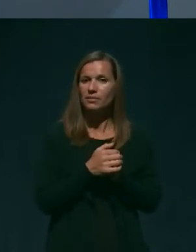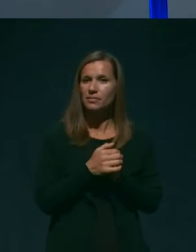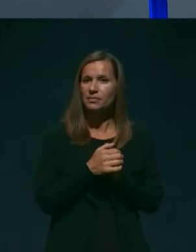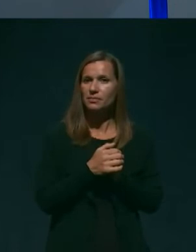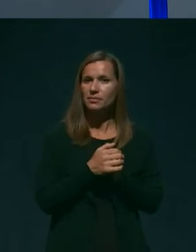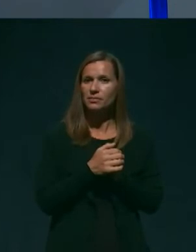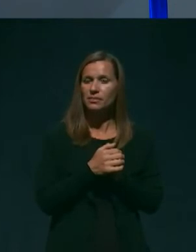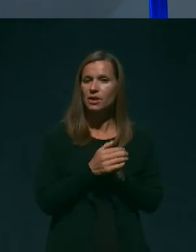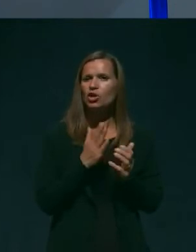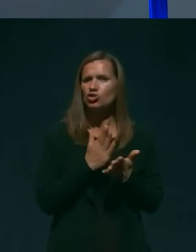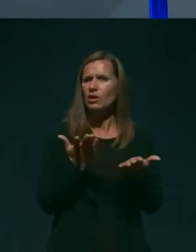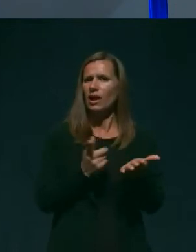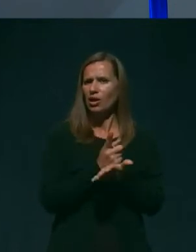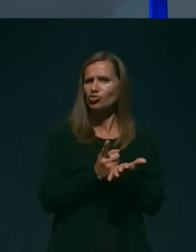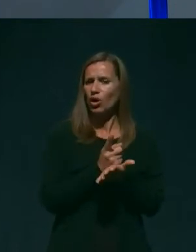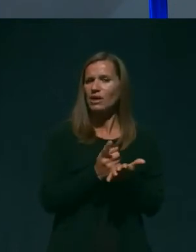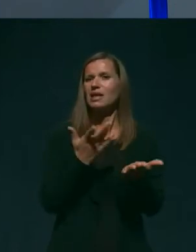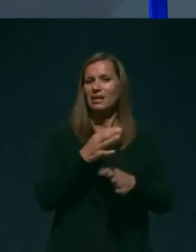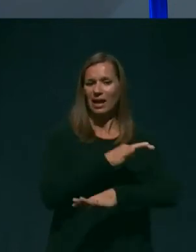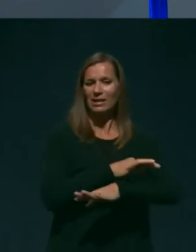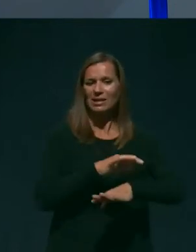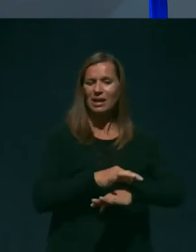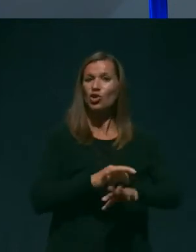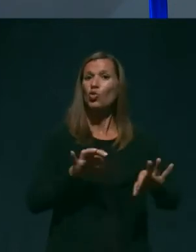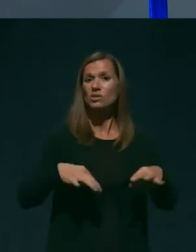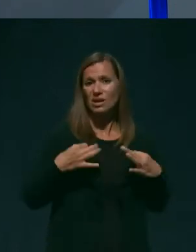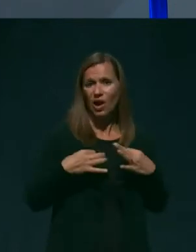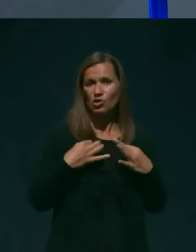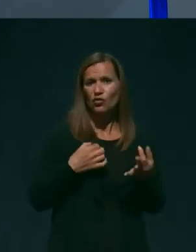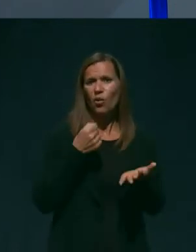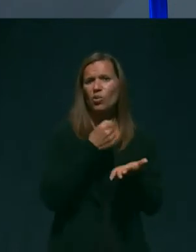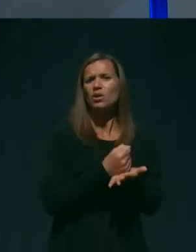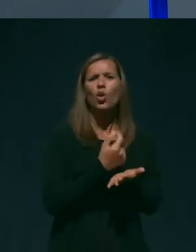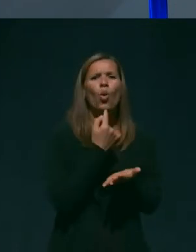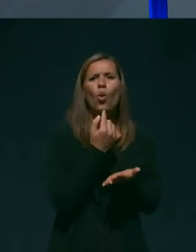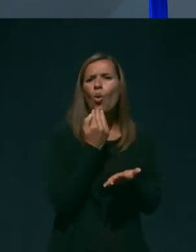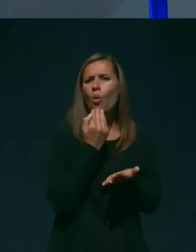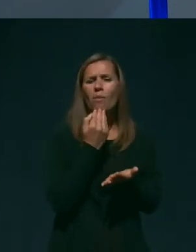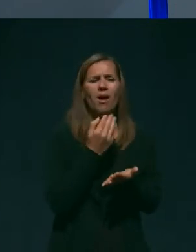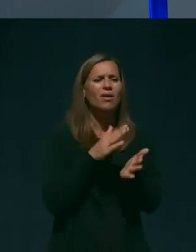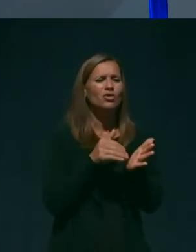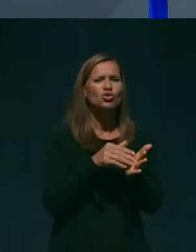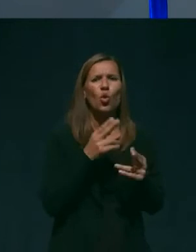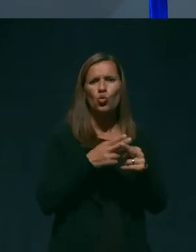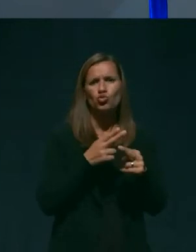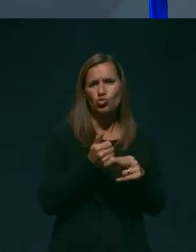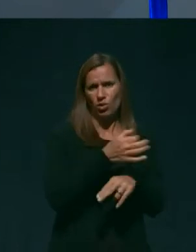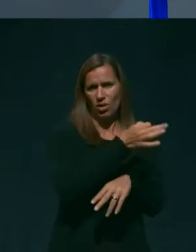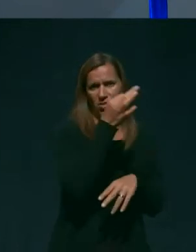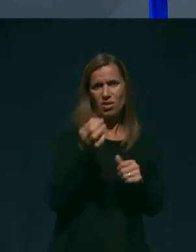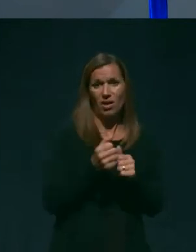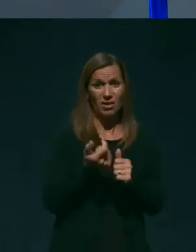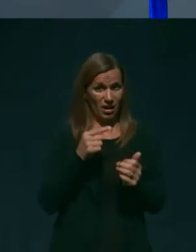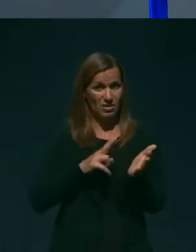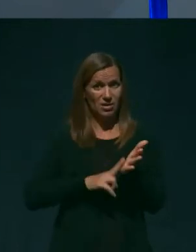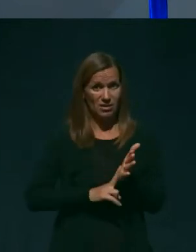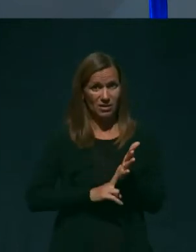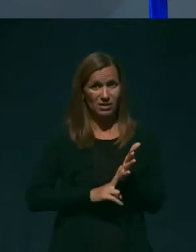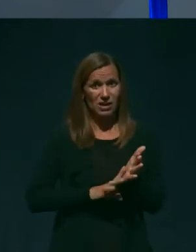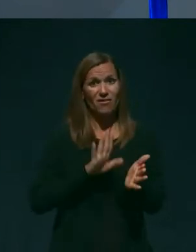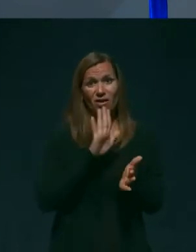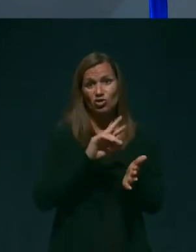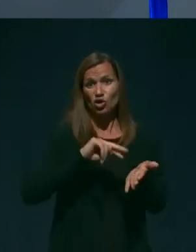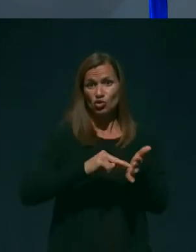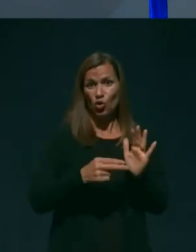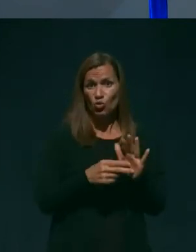Že nekaj časa, nekaj tedna v zdravstvu potrdi, komaj kakšno okužbo na dan. Ali drži, da je vaša strkovna skupina